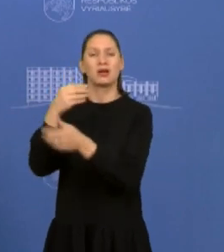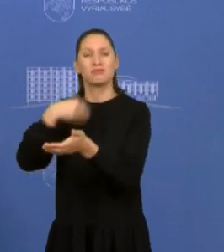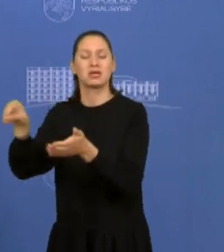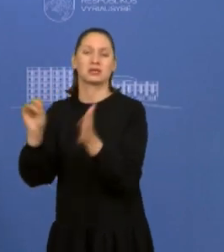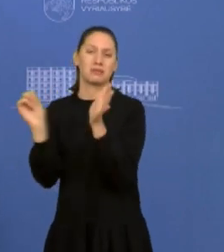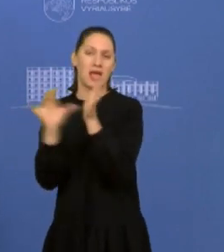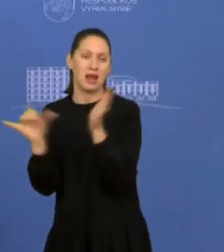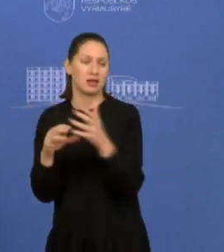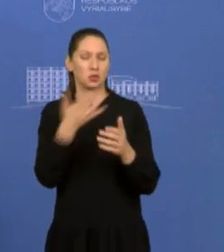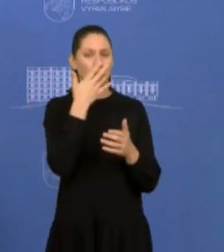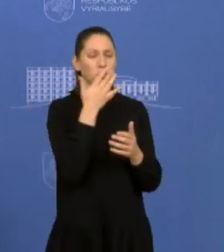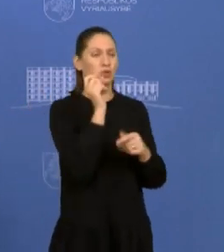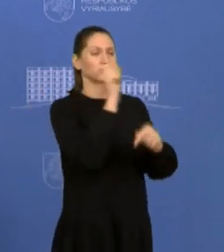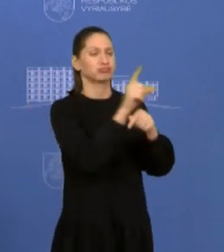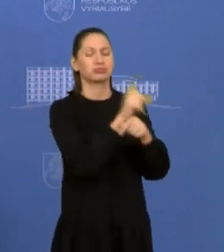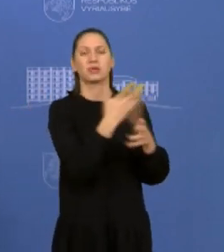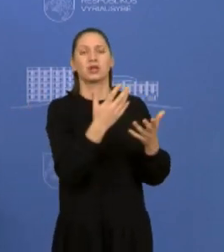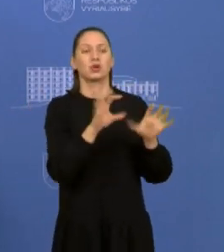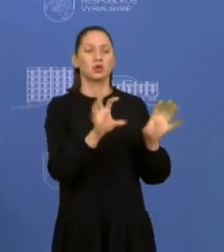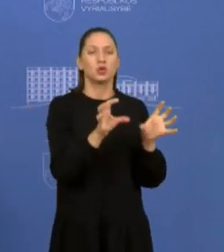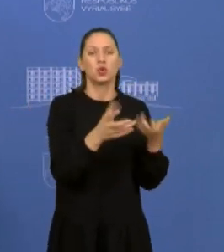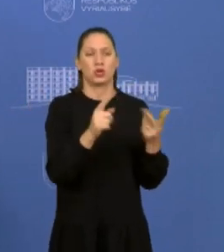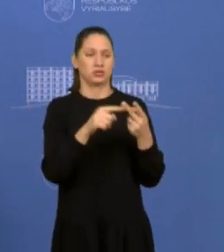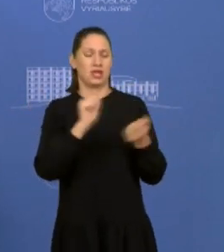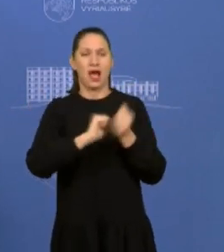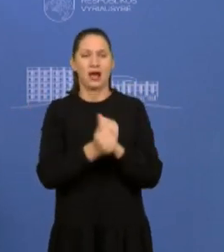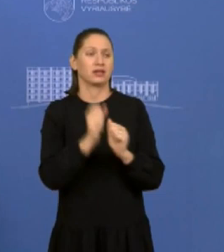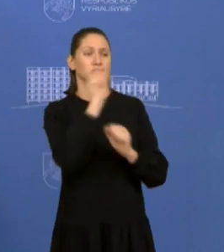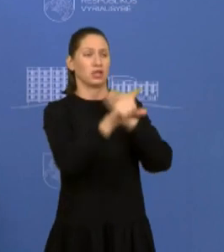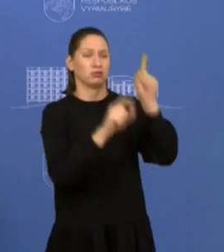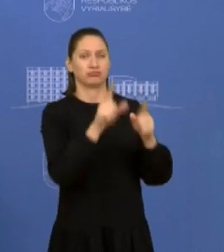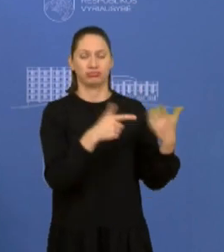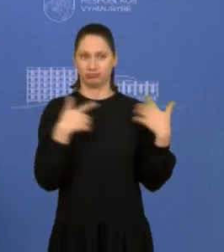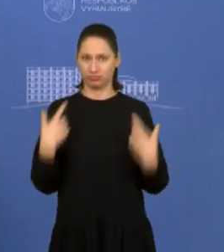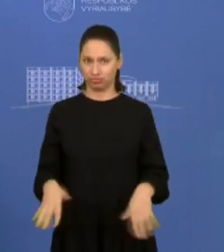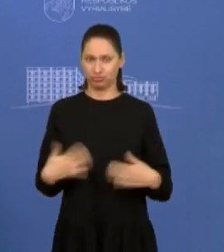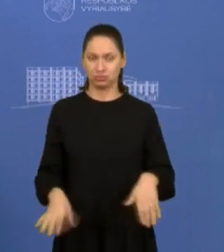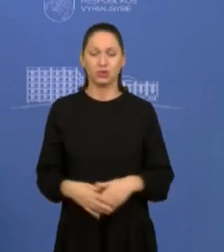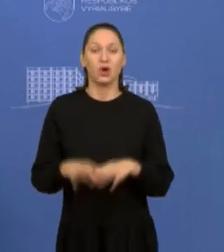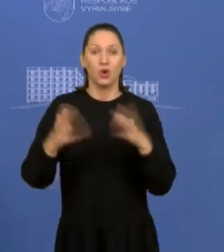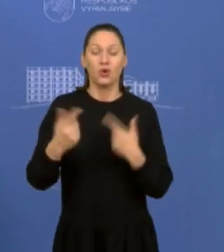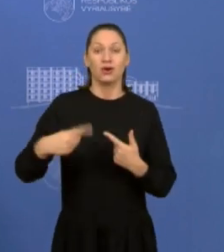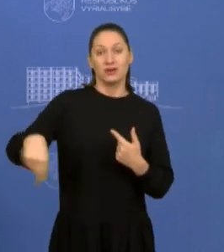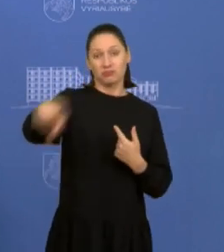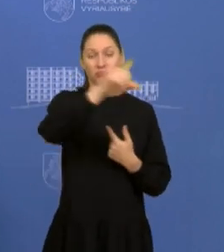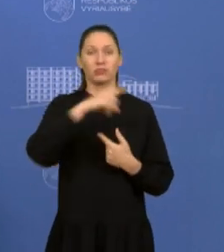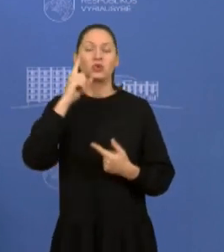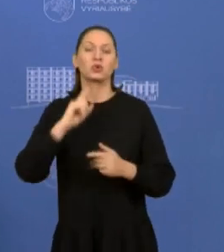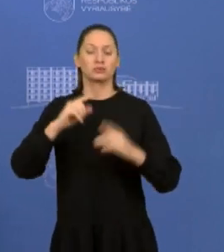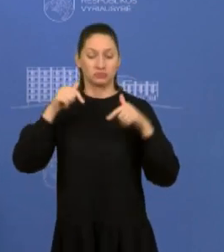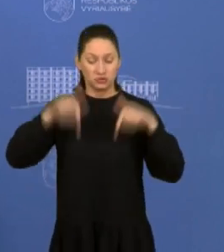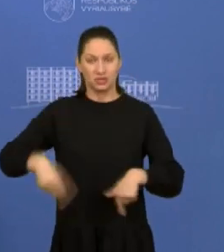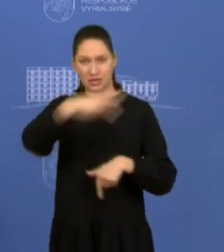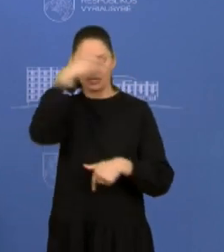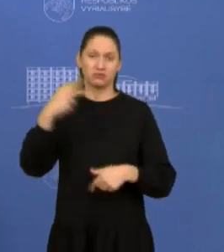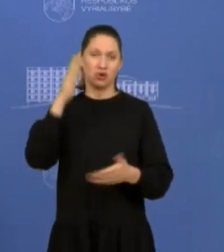dujų, naftos, anglies, tiekėjams šios pinigus. Tai jeigu mes kūrėme atsinovinančią energetiką